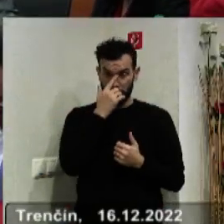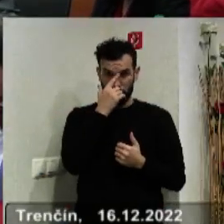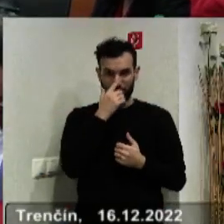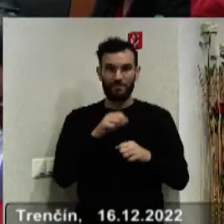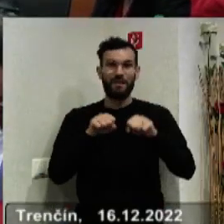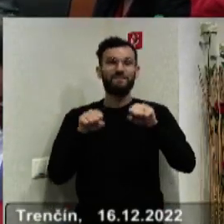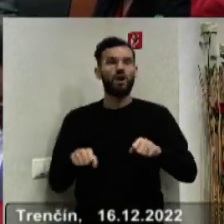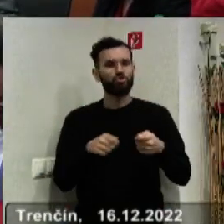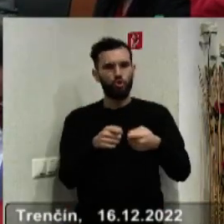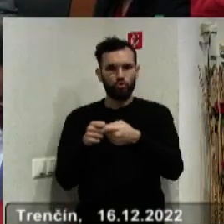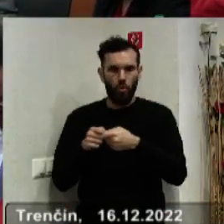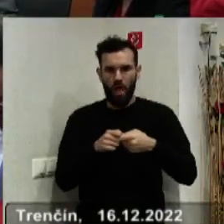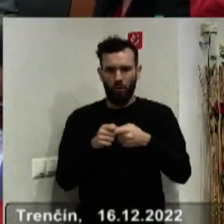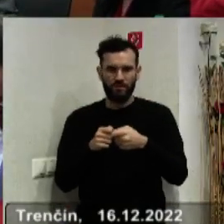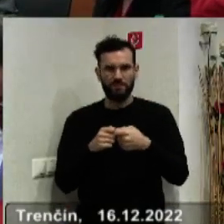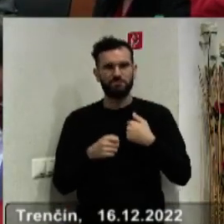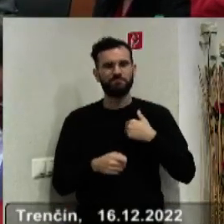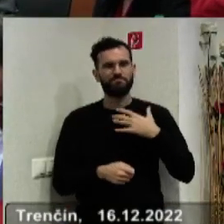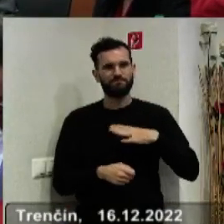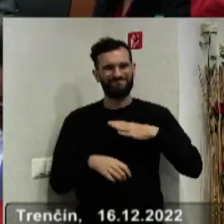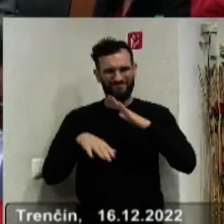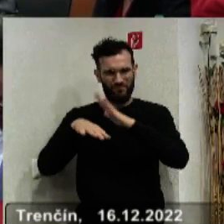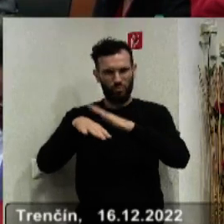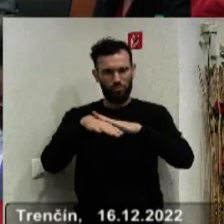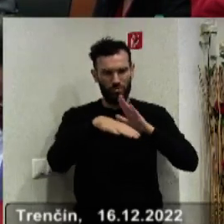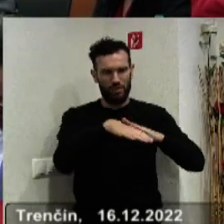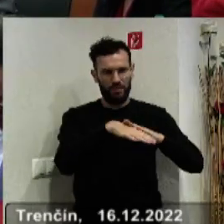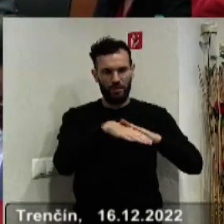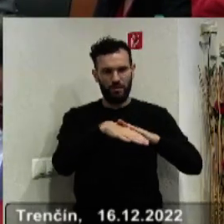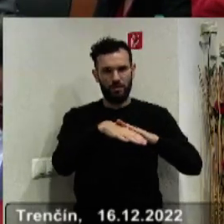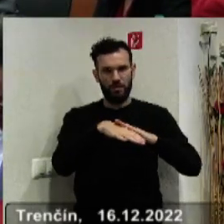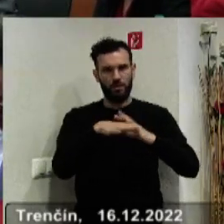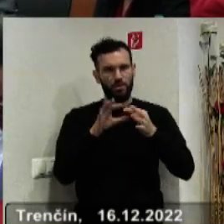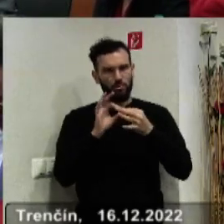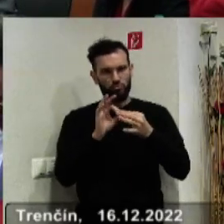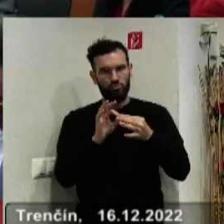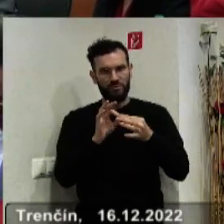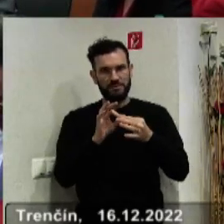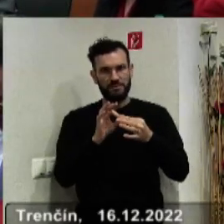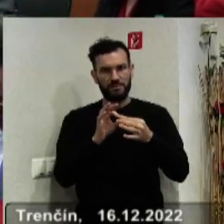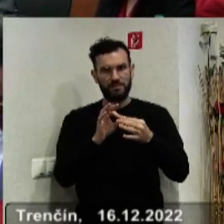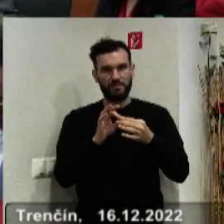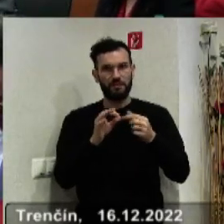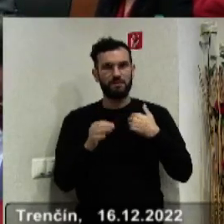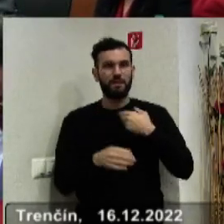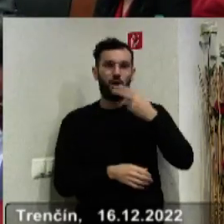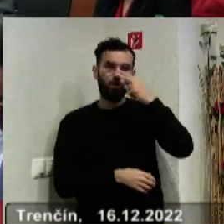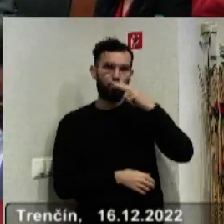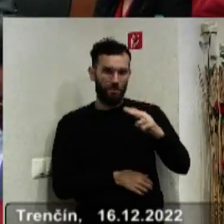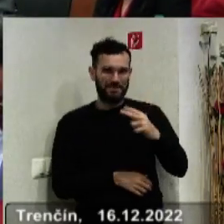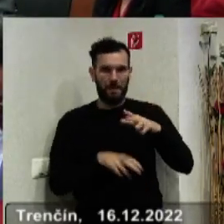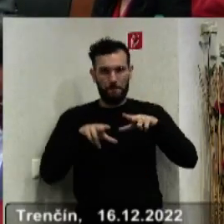Vážení kolegovia, ja by som vás chcela upozorniť z titulu funkcie komisie,